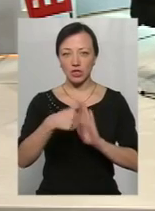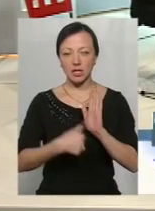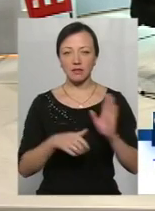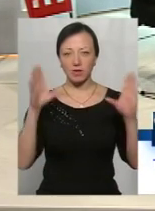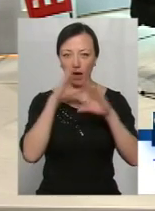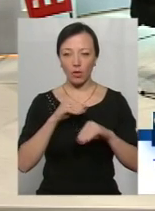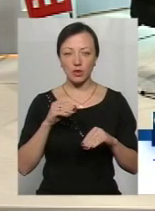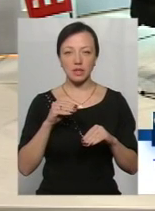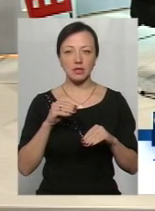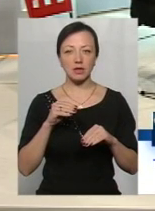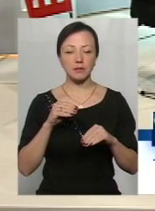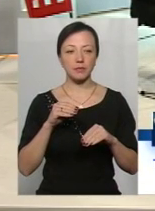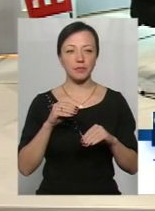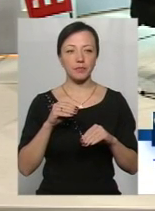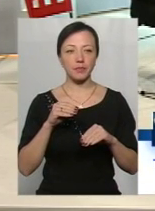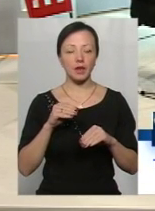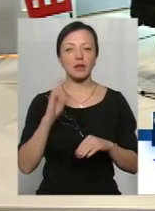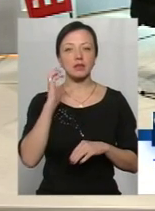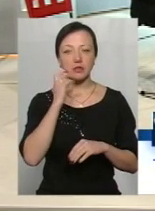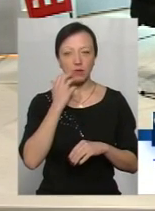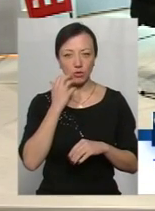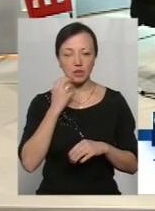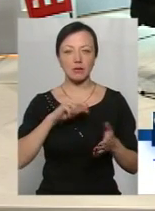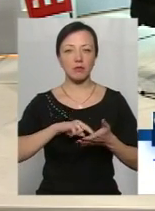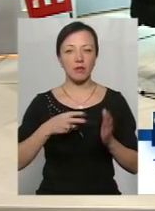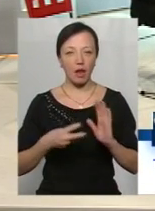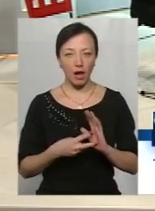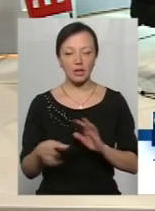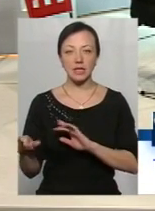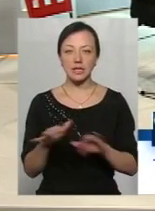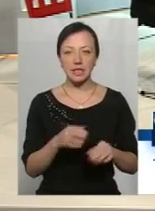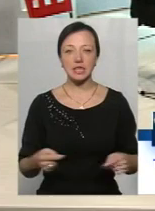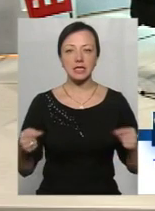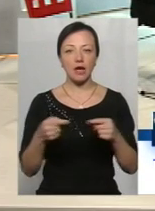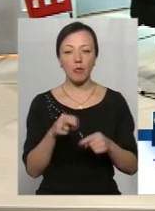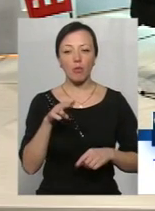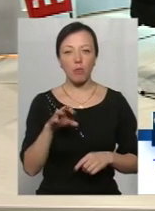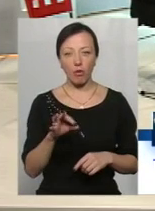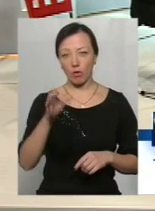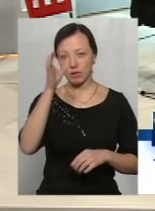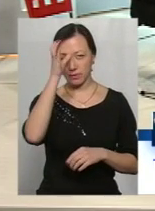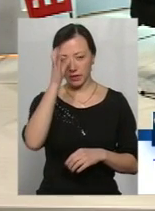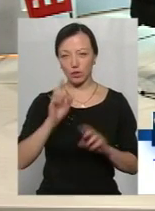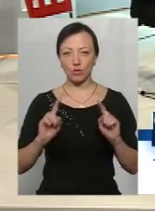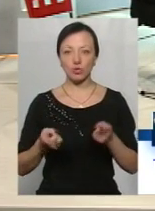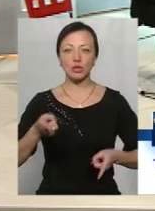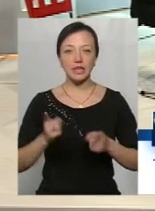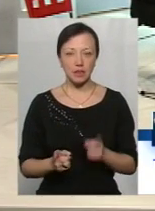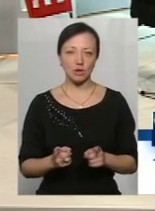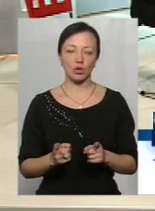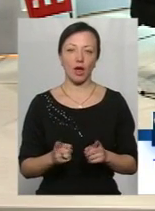вдалося напрацювати серйозні плани, дії саме по освіті. Тому що, дійсно,